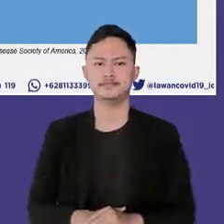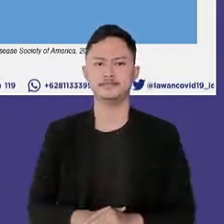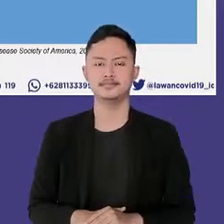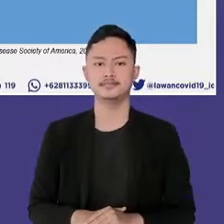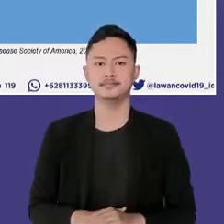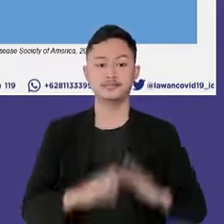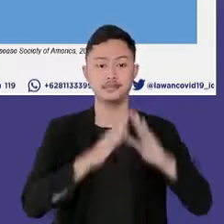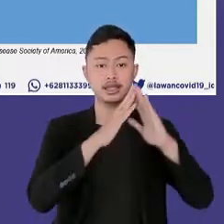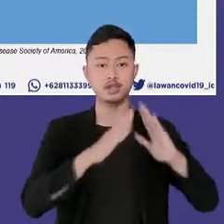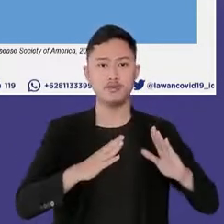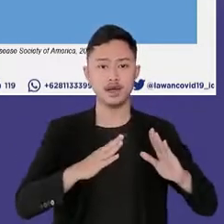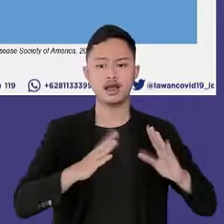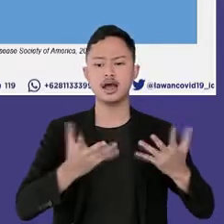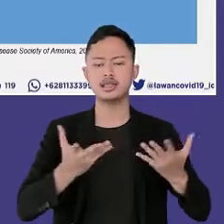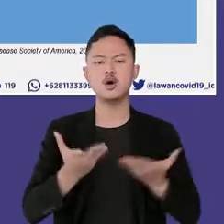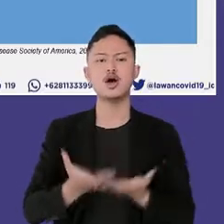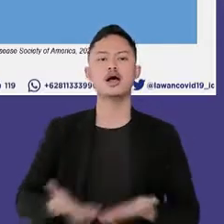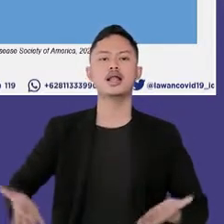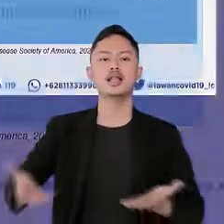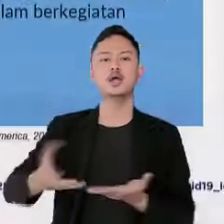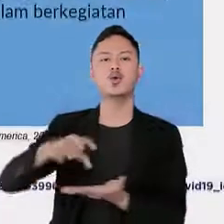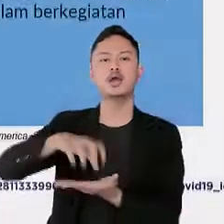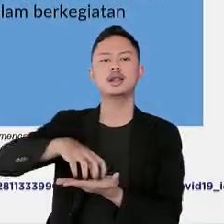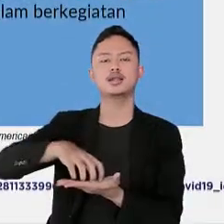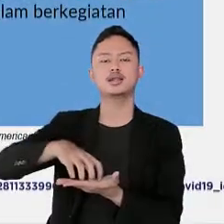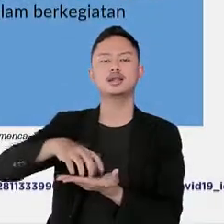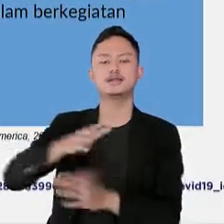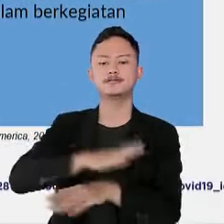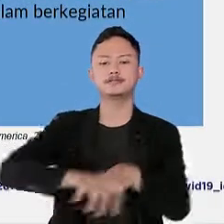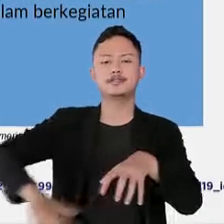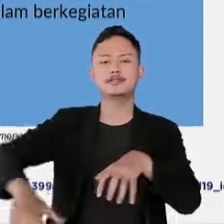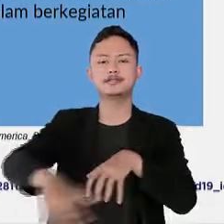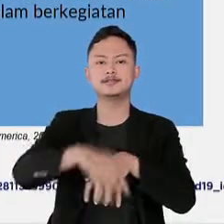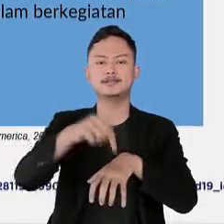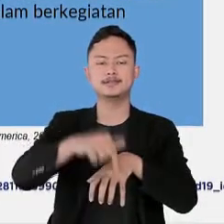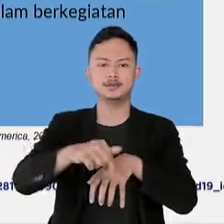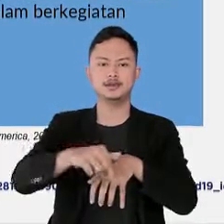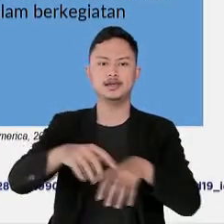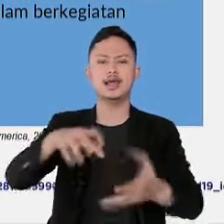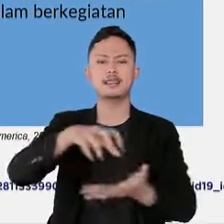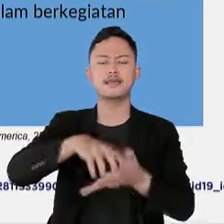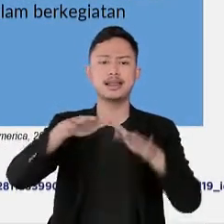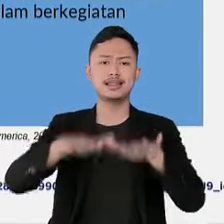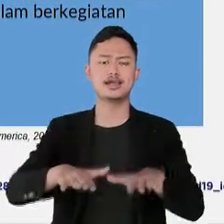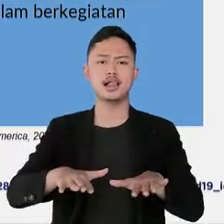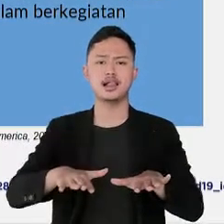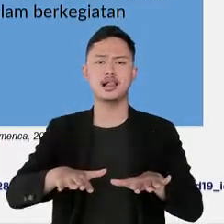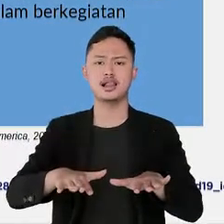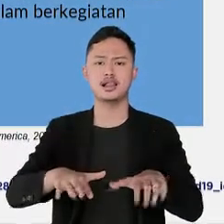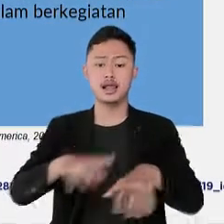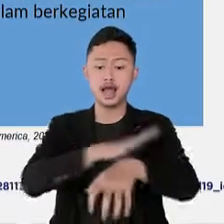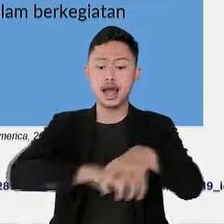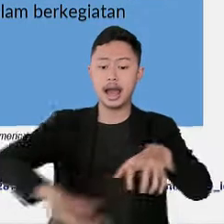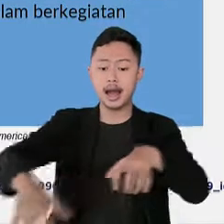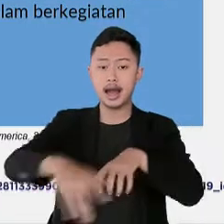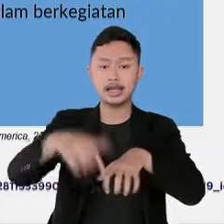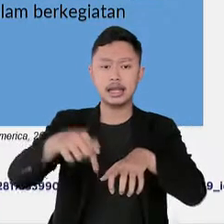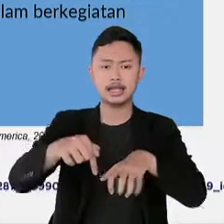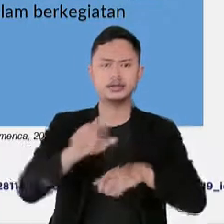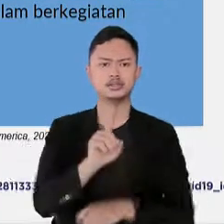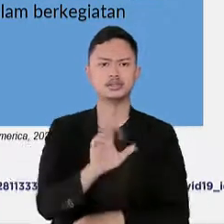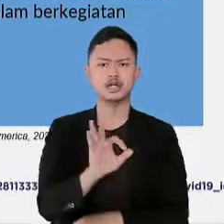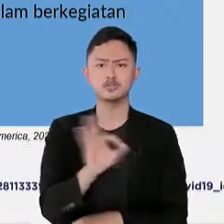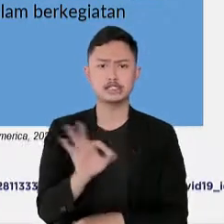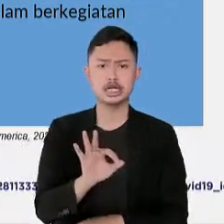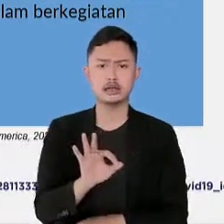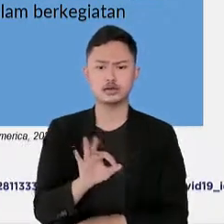di rumah dan lingkungan tempat tinggal lingkungan rumah dan tempat tinggal bukanlah area yang 100% bebas